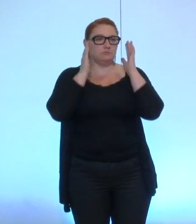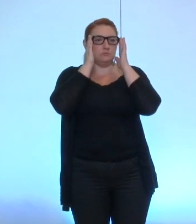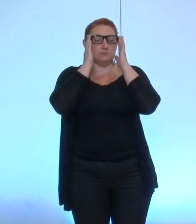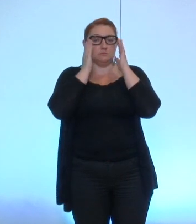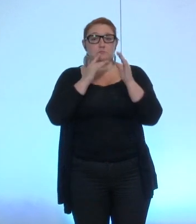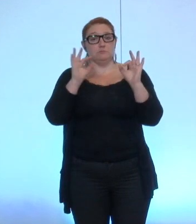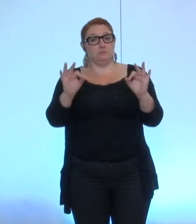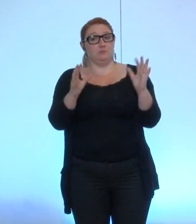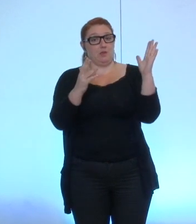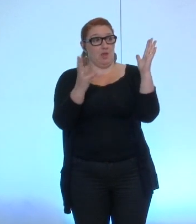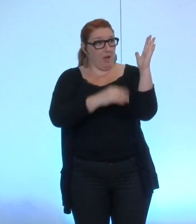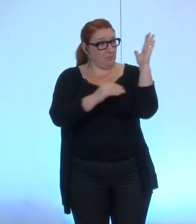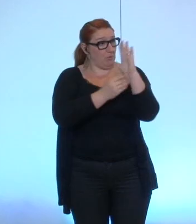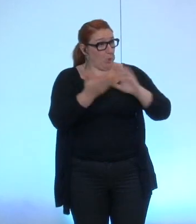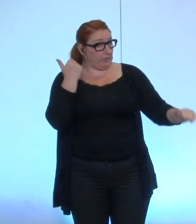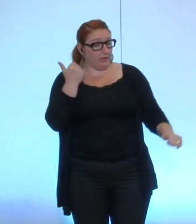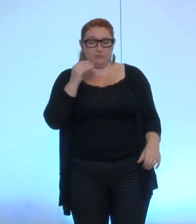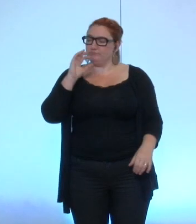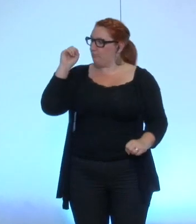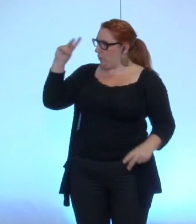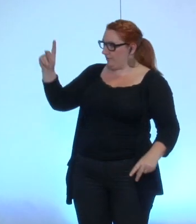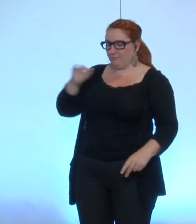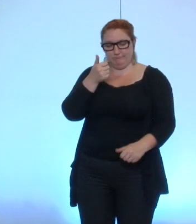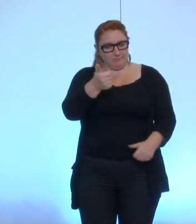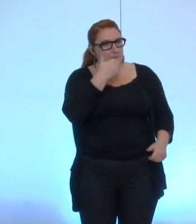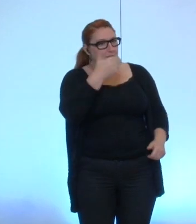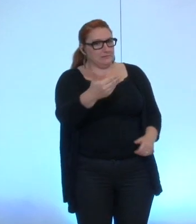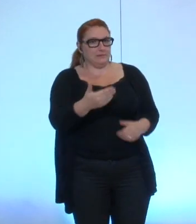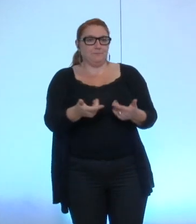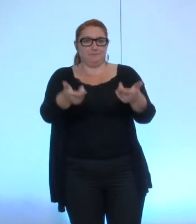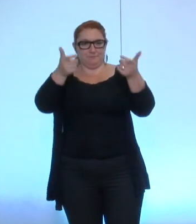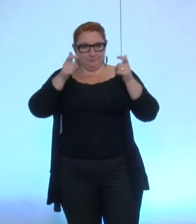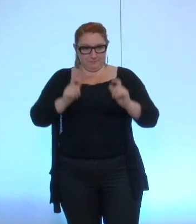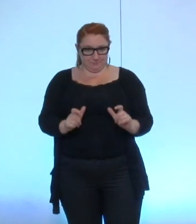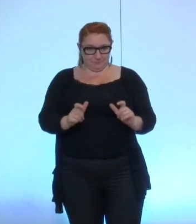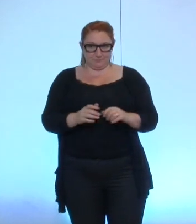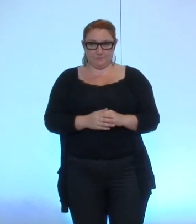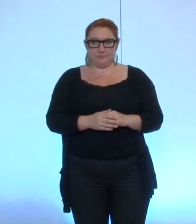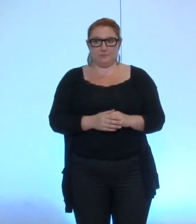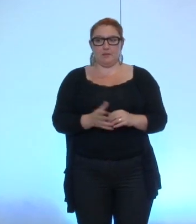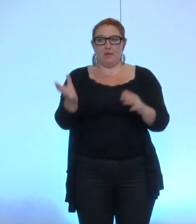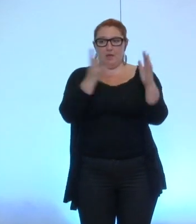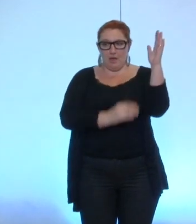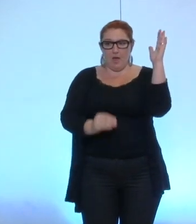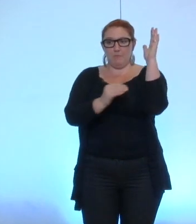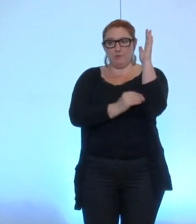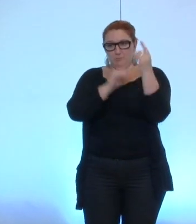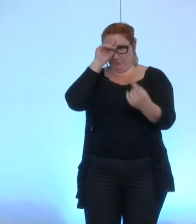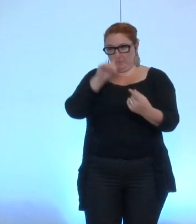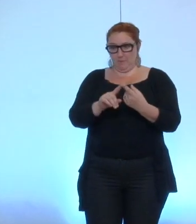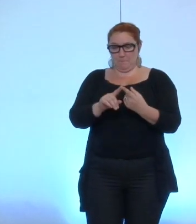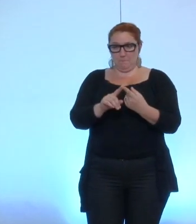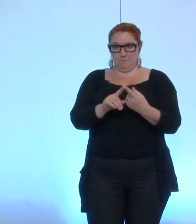donc cet amendement est retiré c'est bien merci nous arrivons à un amendement sur